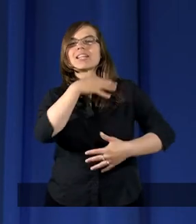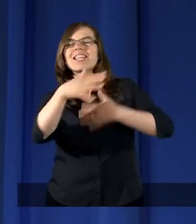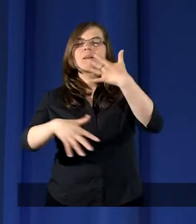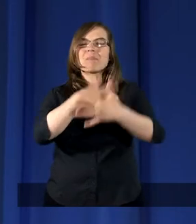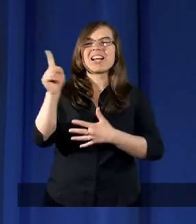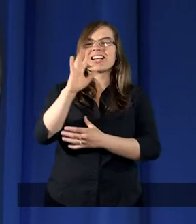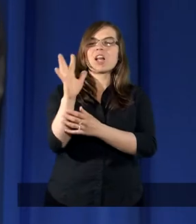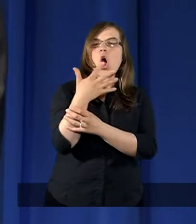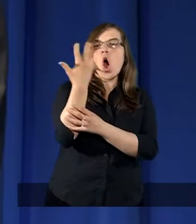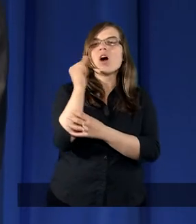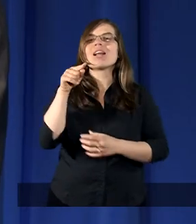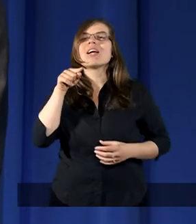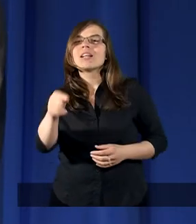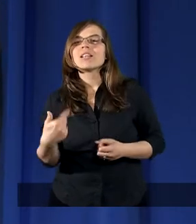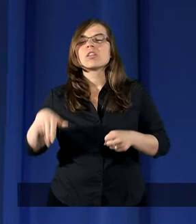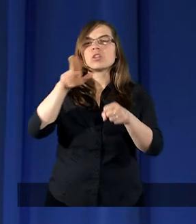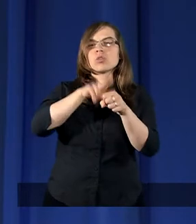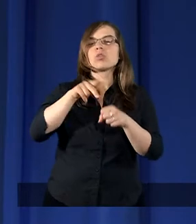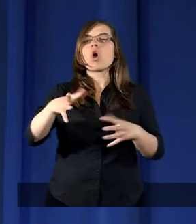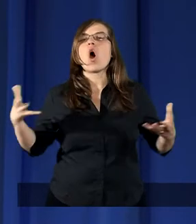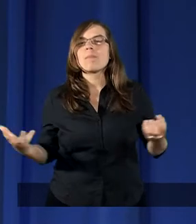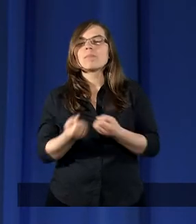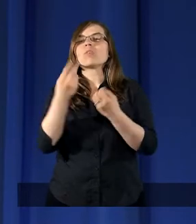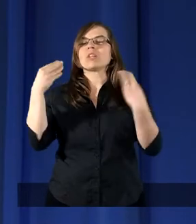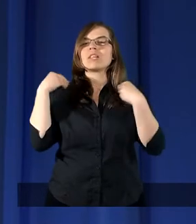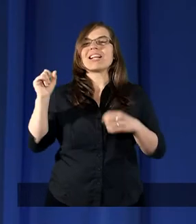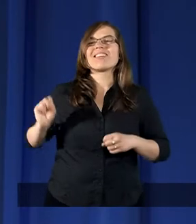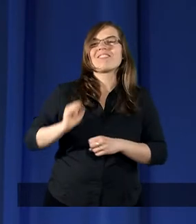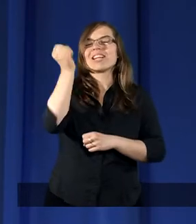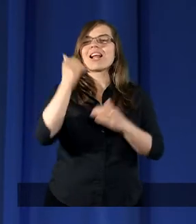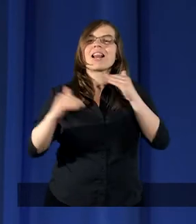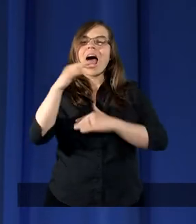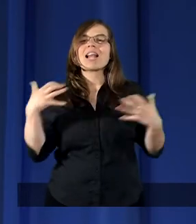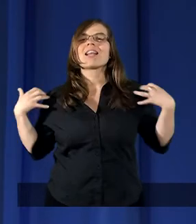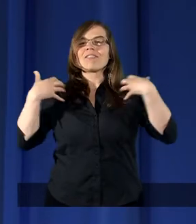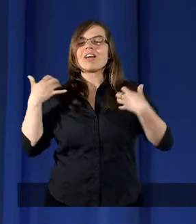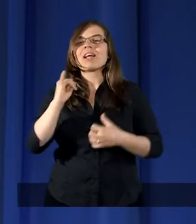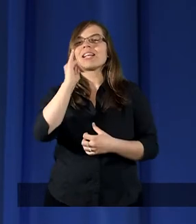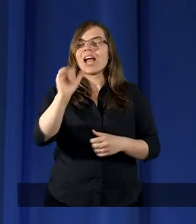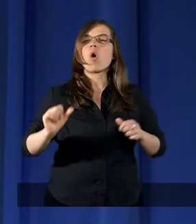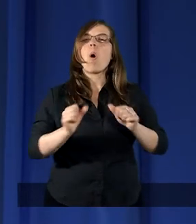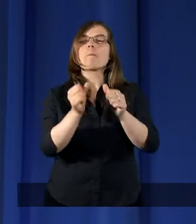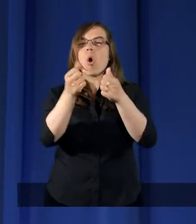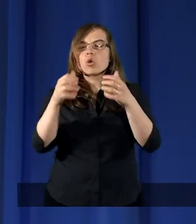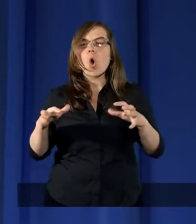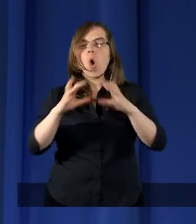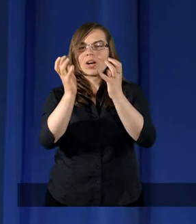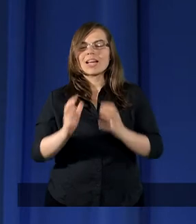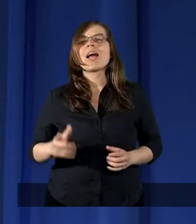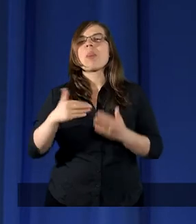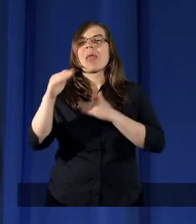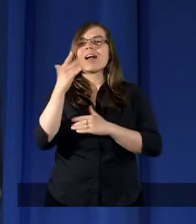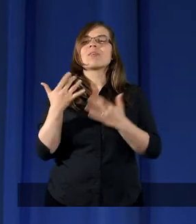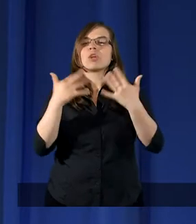ogniem i tych, którzy odnieśli zwycięstwo nad zwierzęciem, Jego posągiem nad liczbą imienia